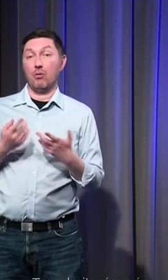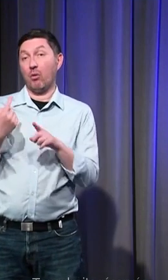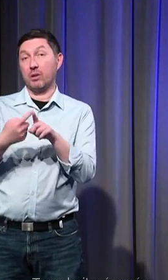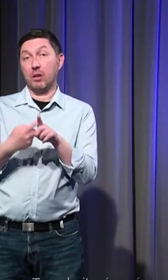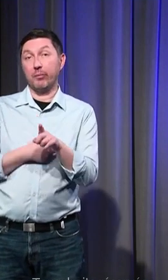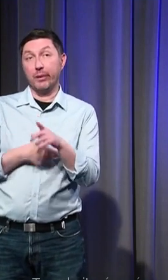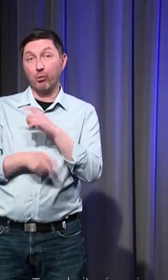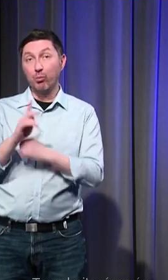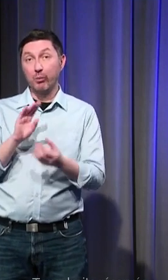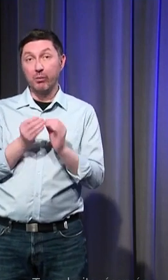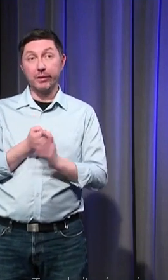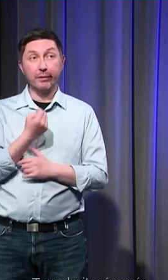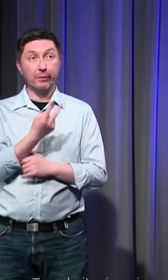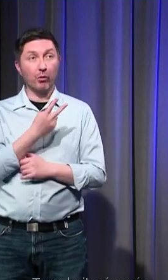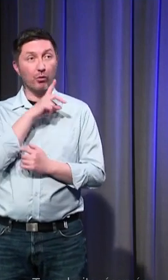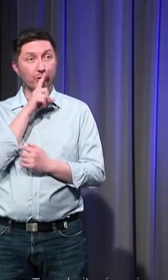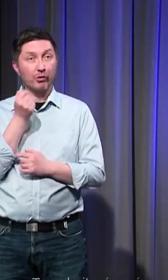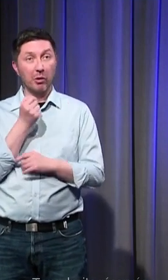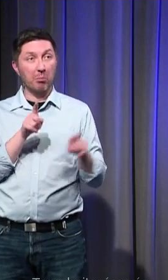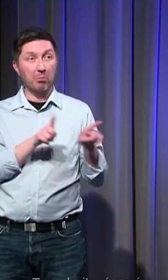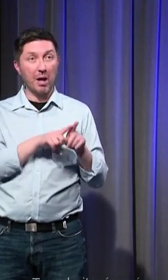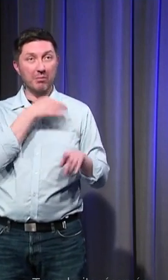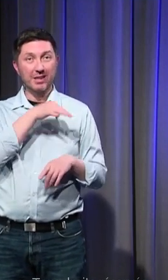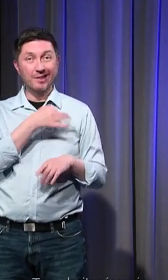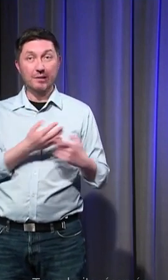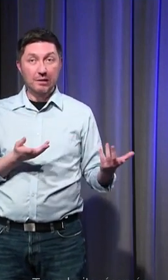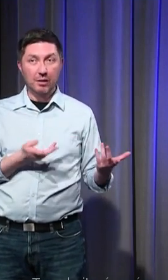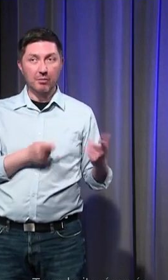même problématique d'avoir deux hommes qui tiennent exactement le même discours